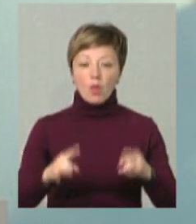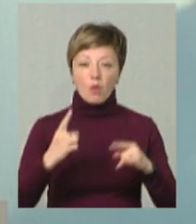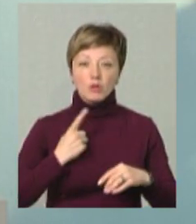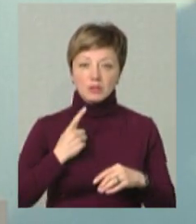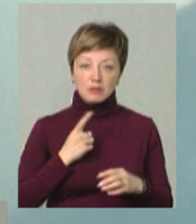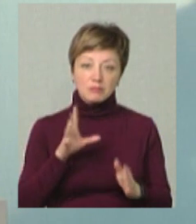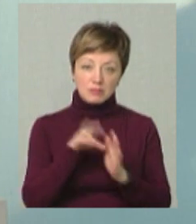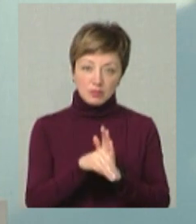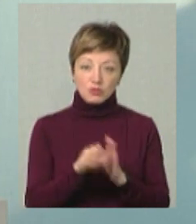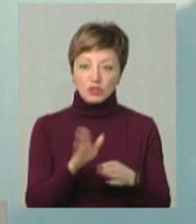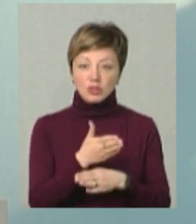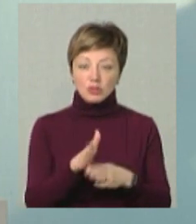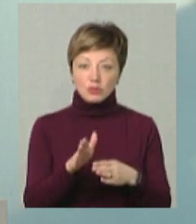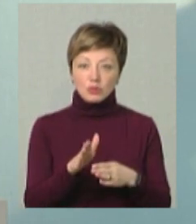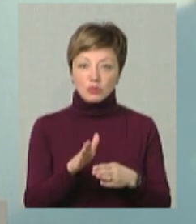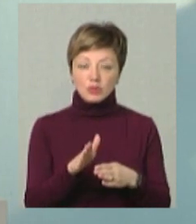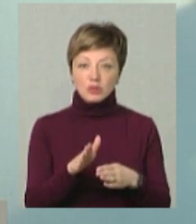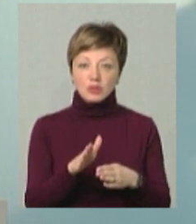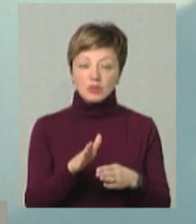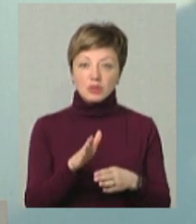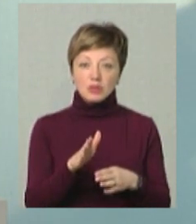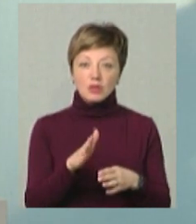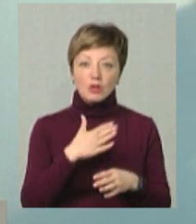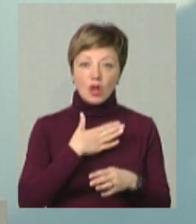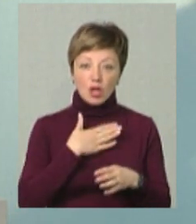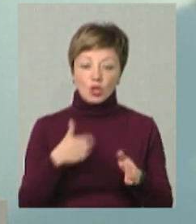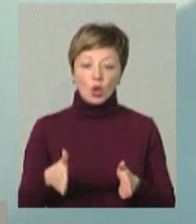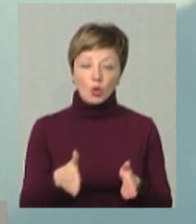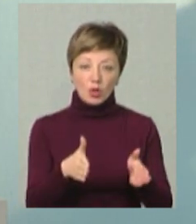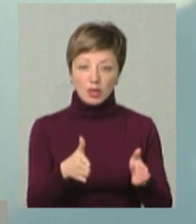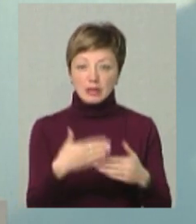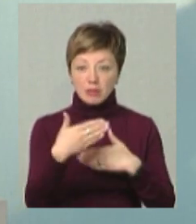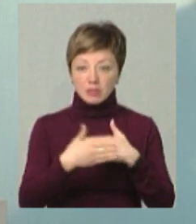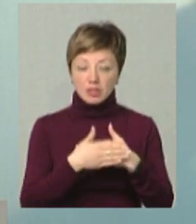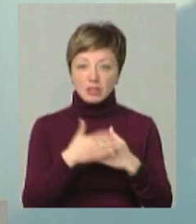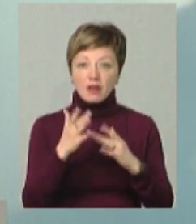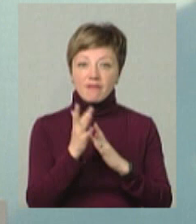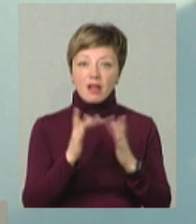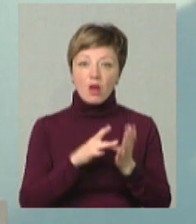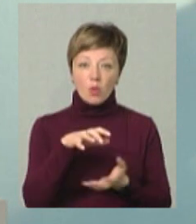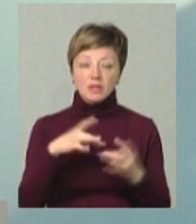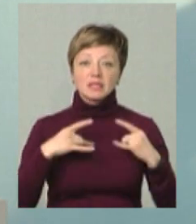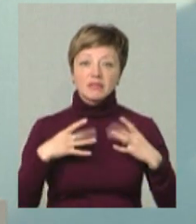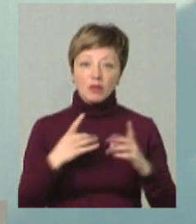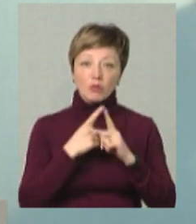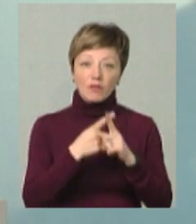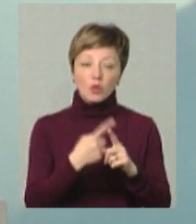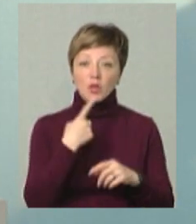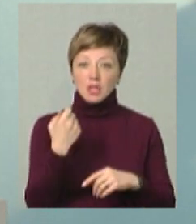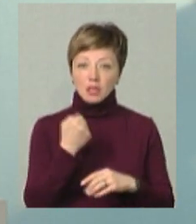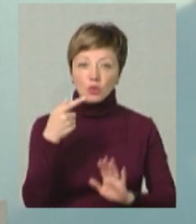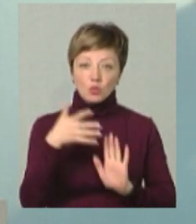невід'ємною частиною складової навіть наших доріг і з наближенням великодніх свят, і провідної неділі.